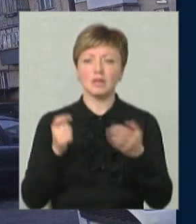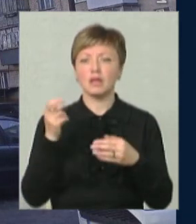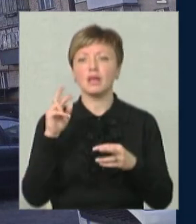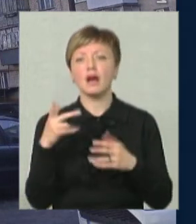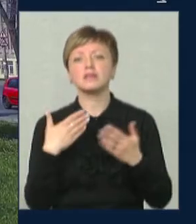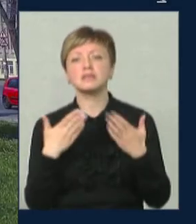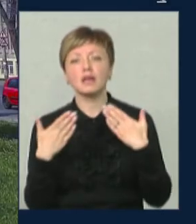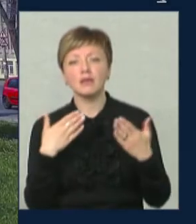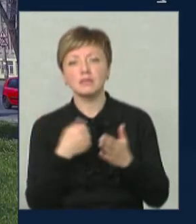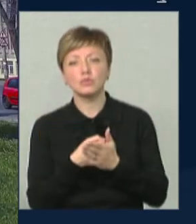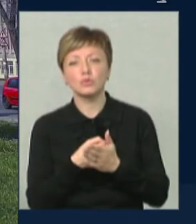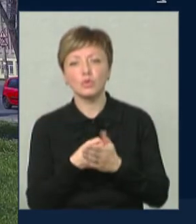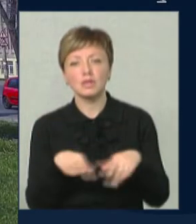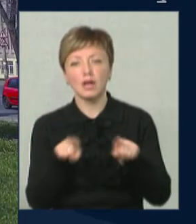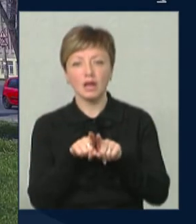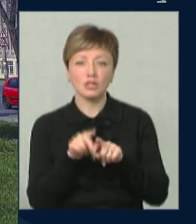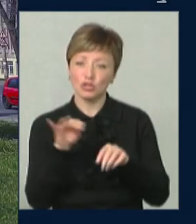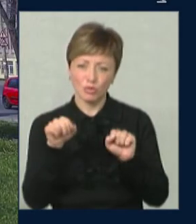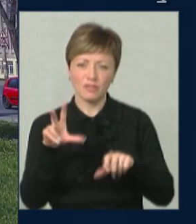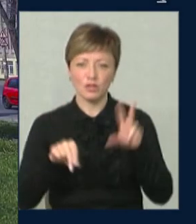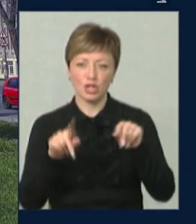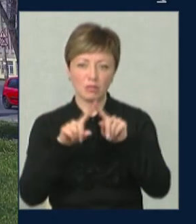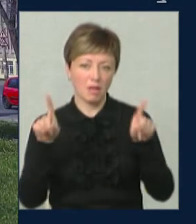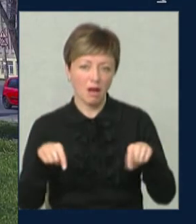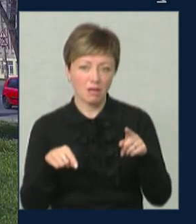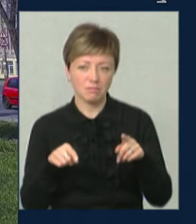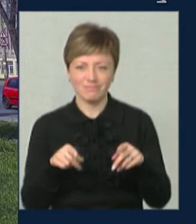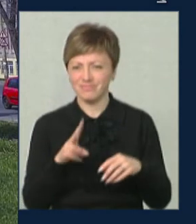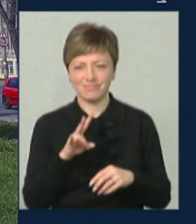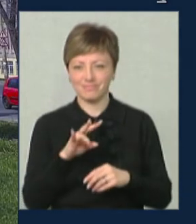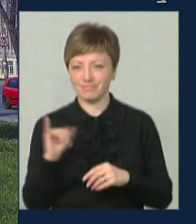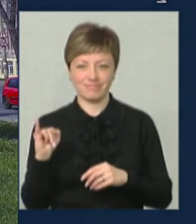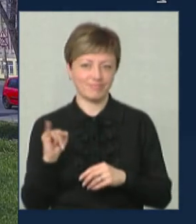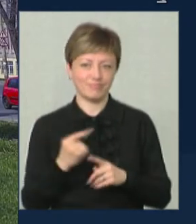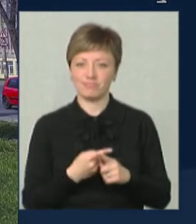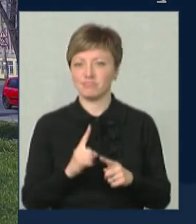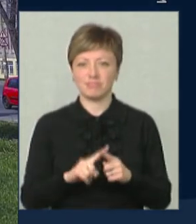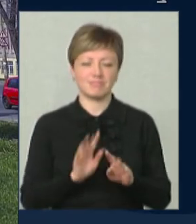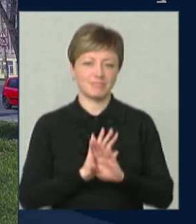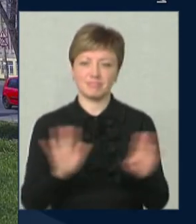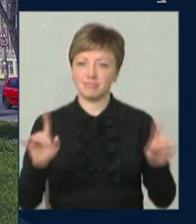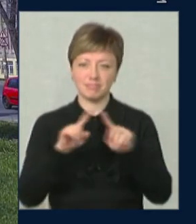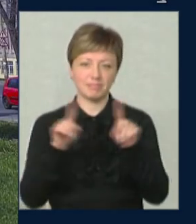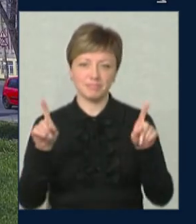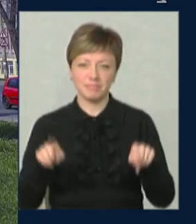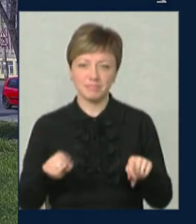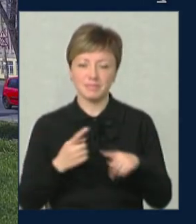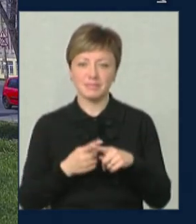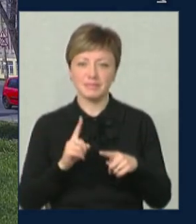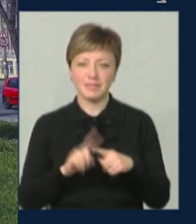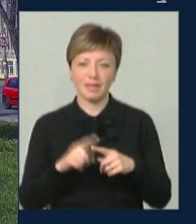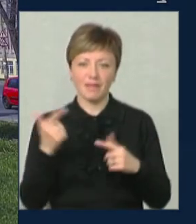ставитися до таких, чи можна вважати це плакатом? Ні. Це не плакати. Це не плакати, і це